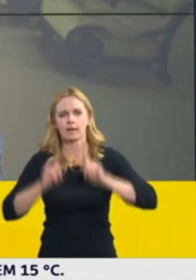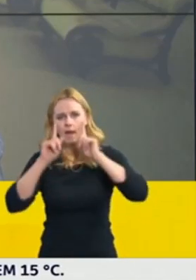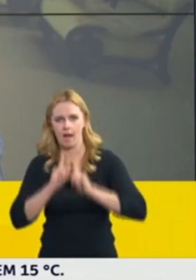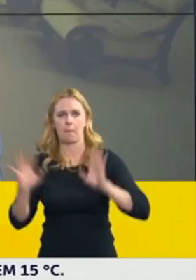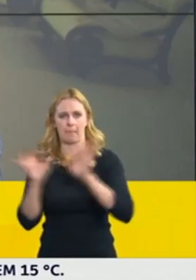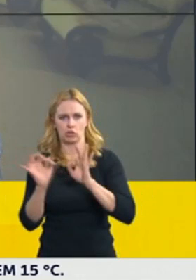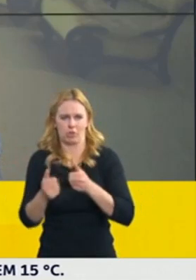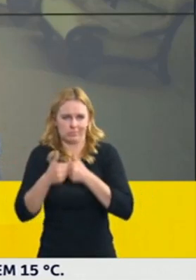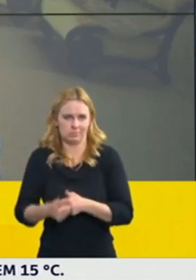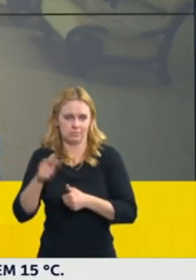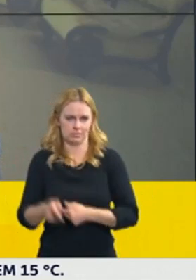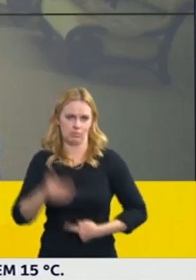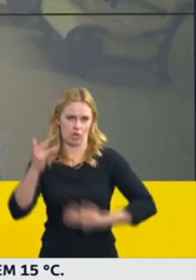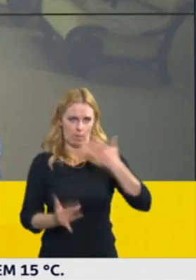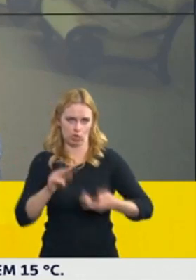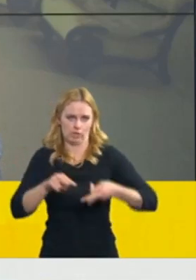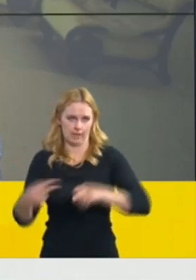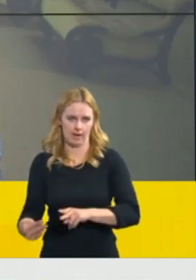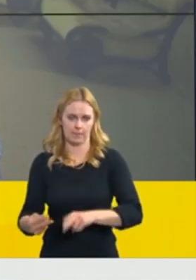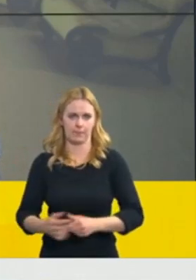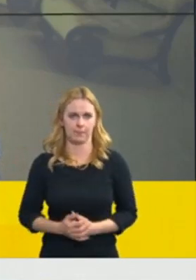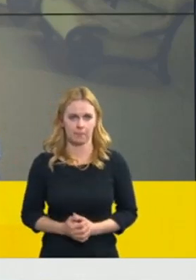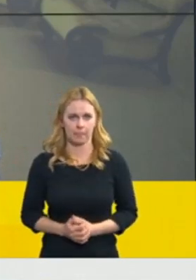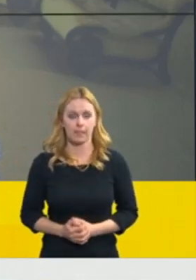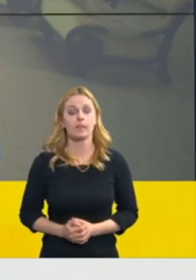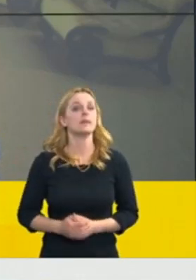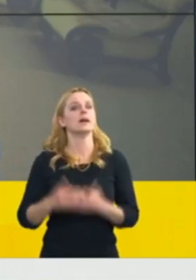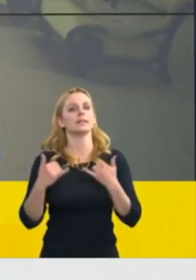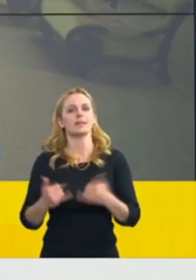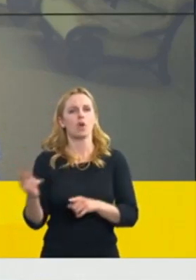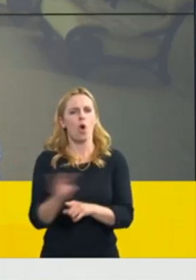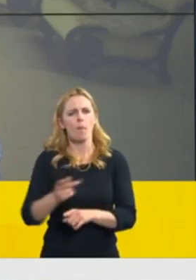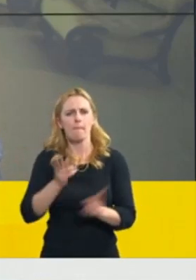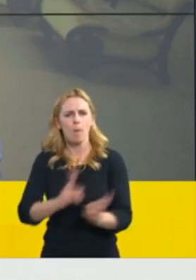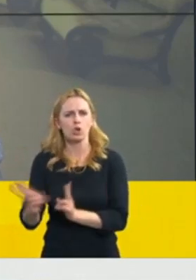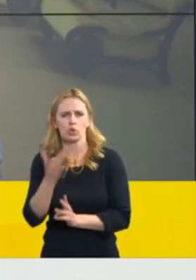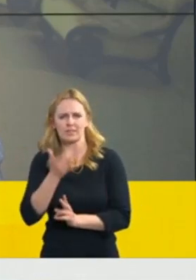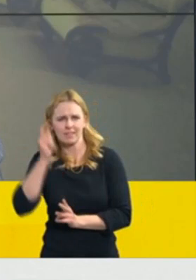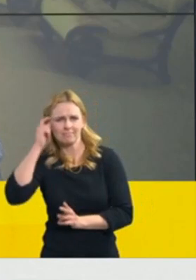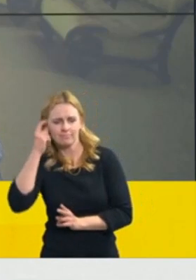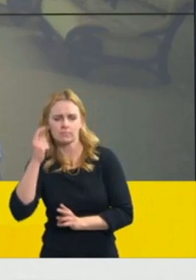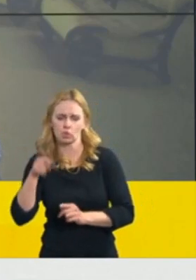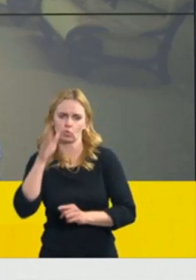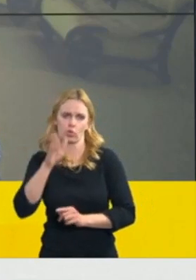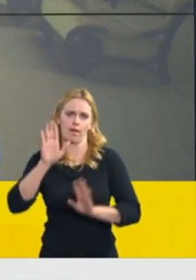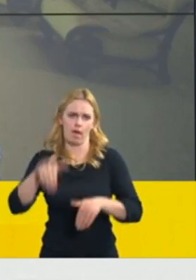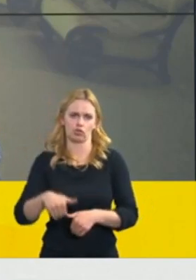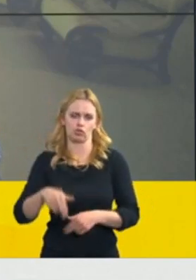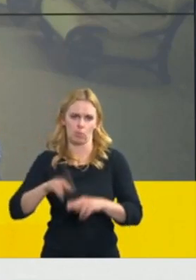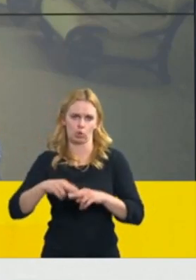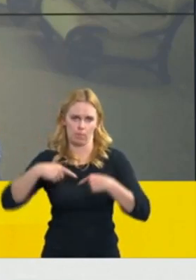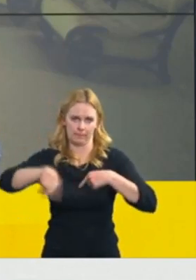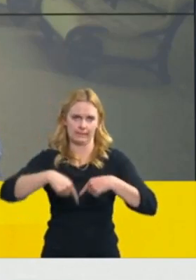o těchto dvou alternativách se bude ve směru rozhodovat samozřejmě ve změní případných